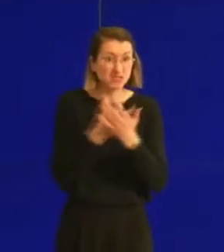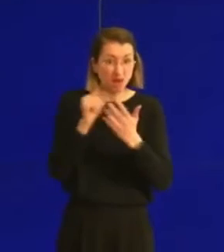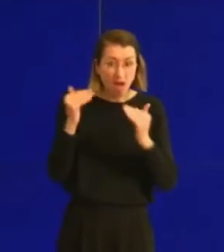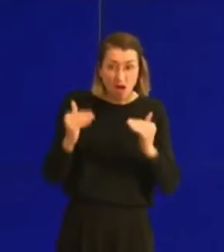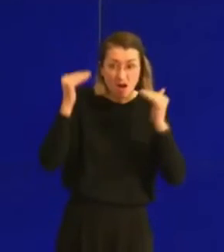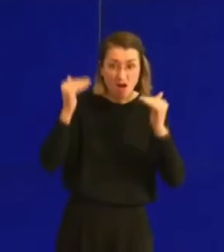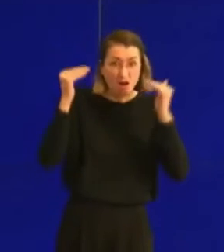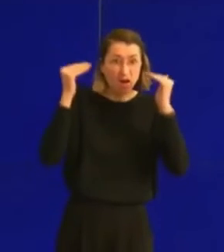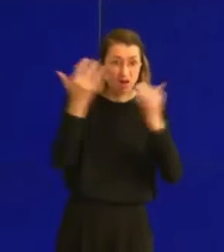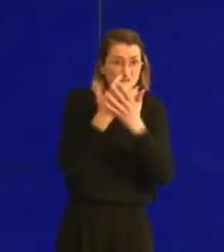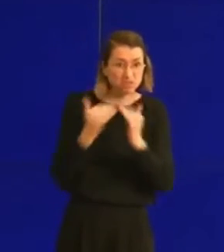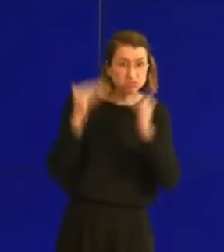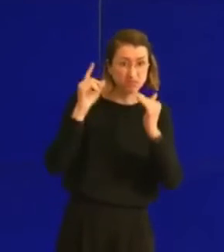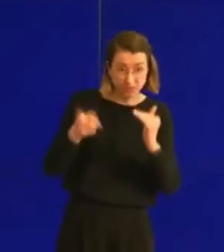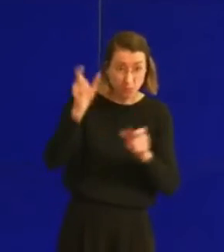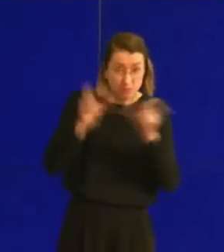à l'hôpital.